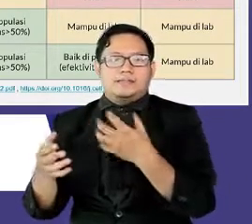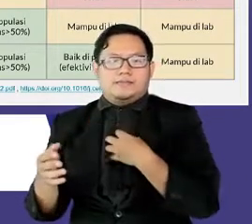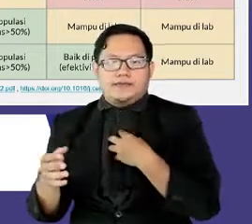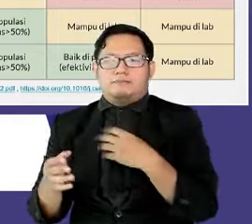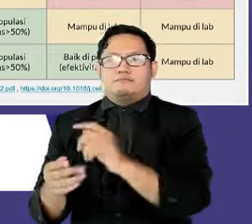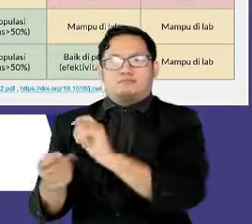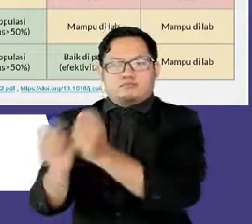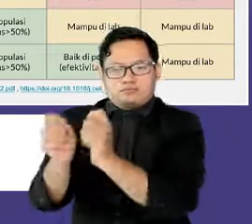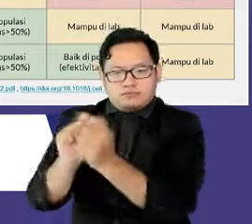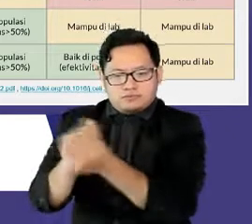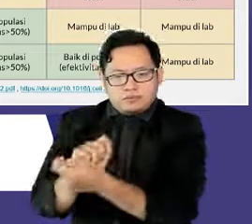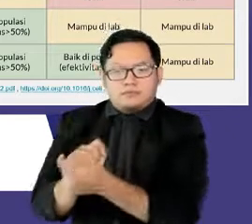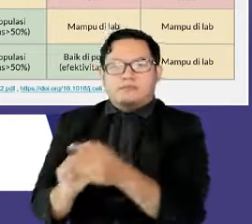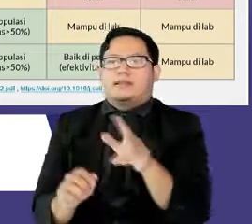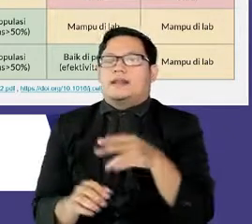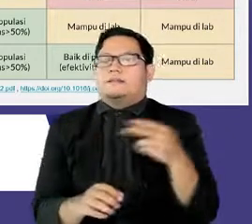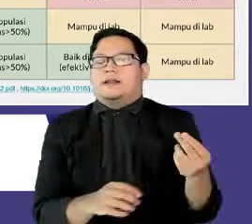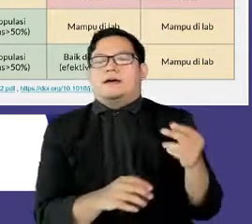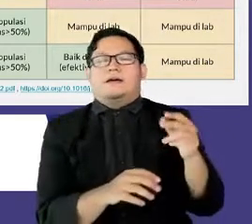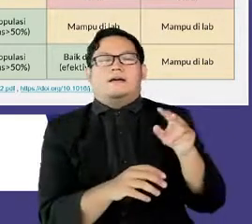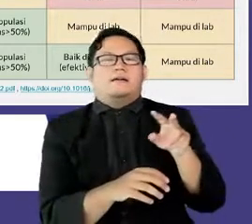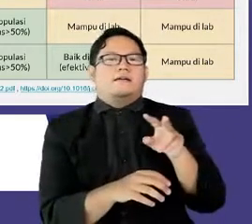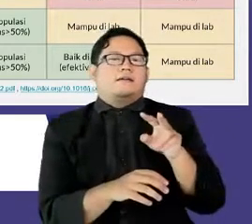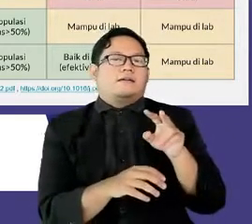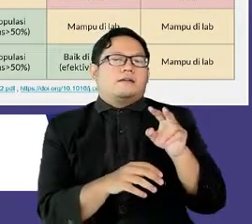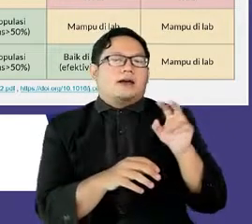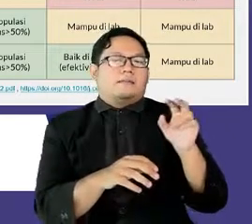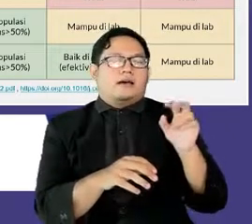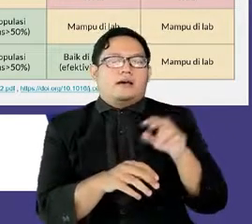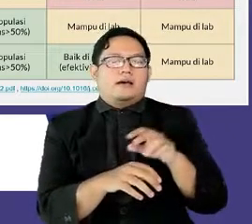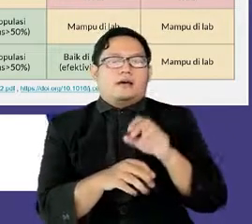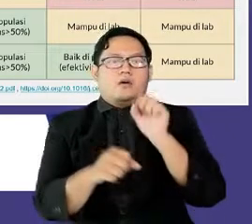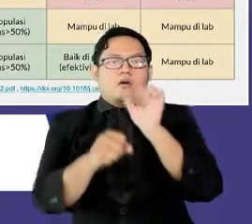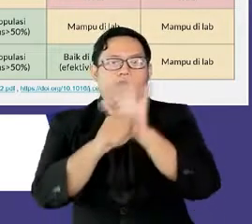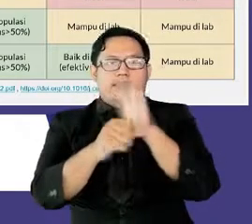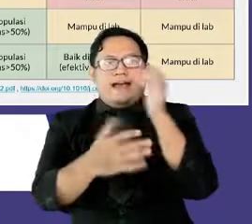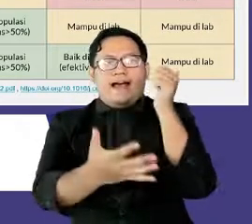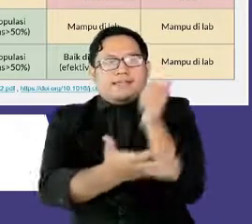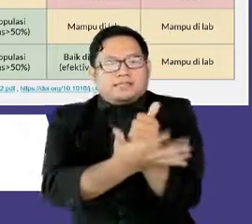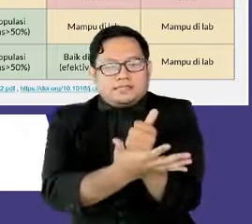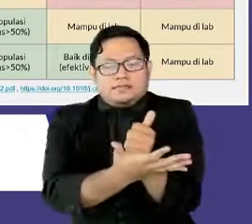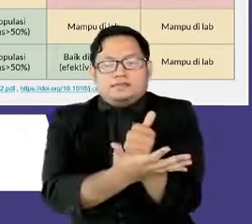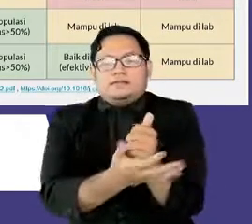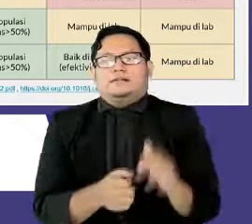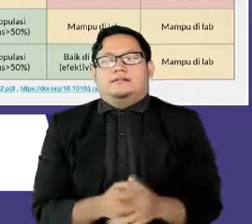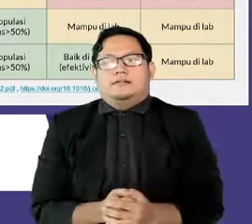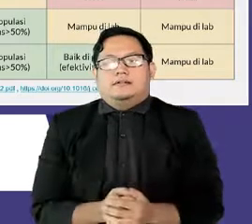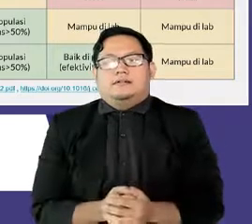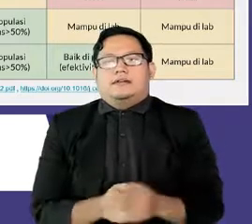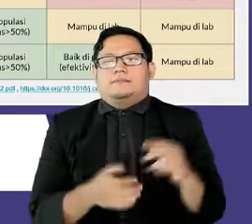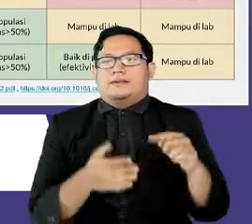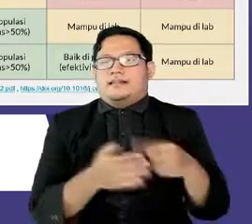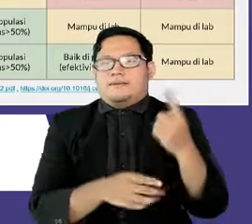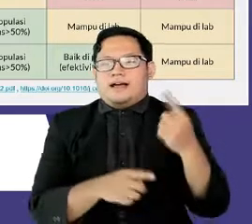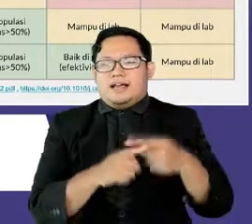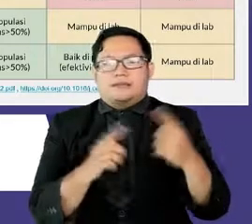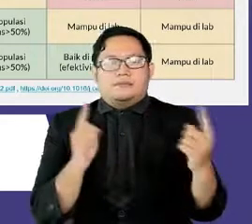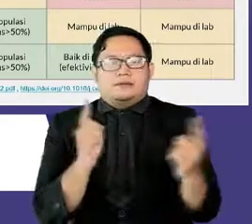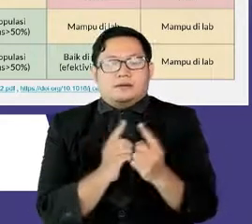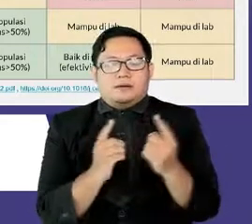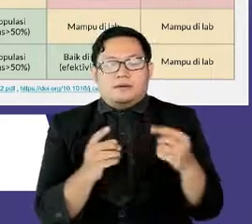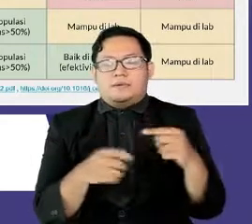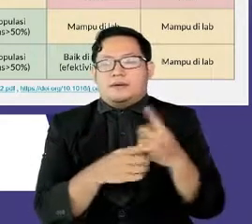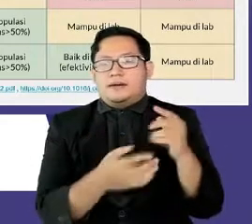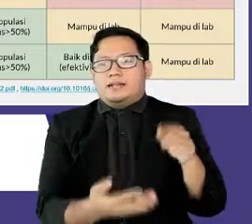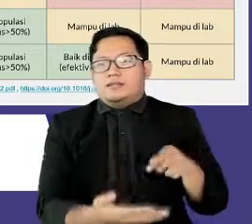infeksius daripada varian virus COVID-19 original atau aslinya yang pertama ditemukan di Wuhan, China tahun